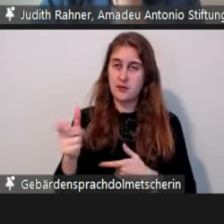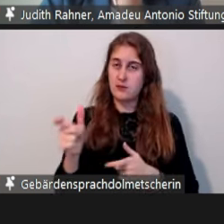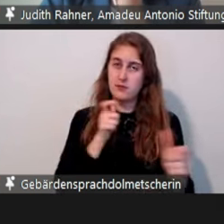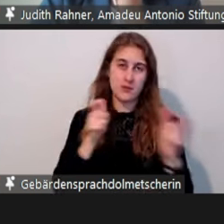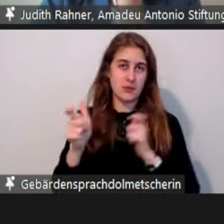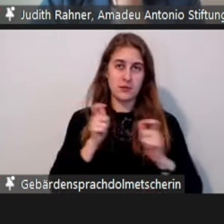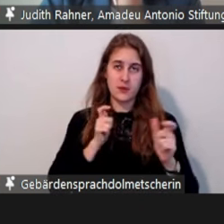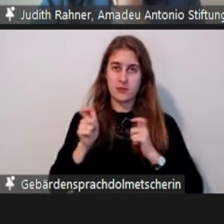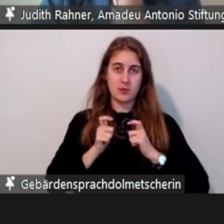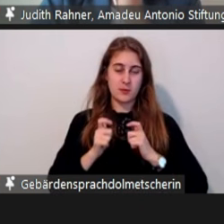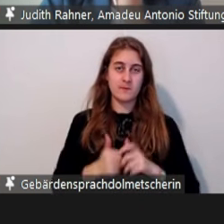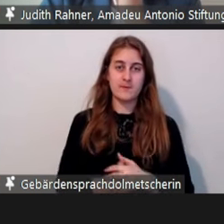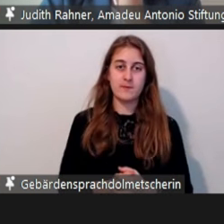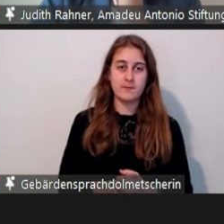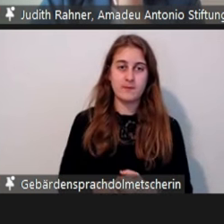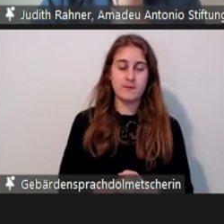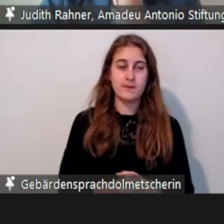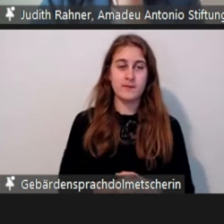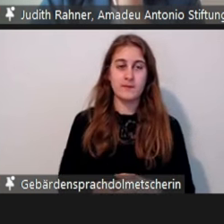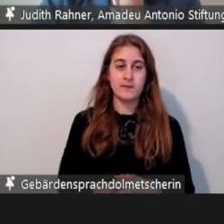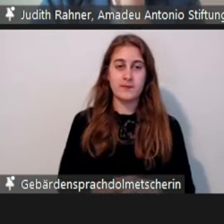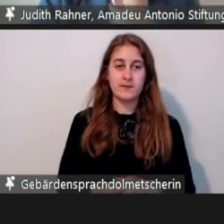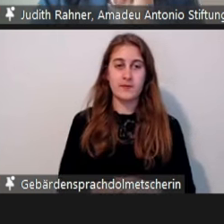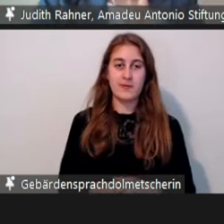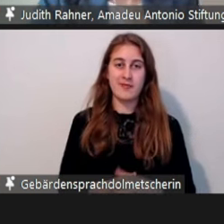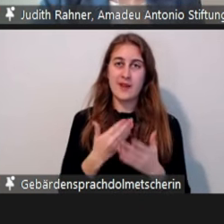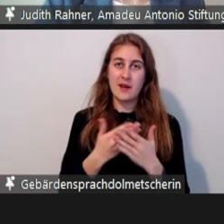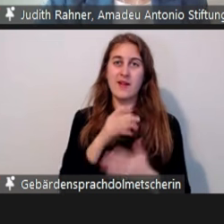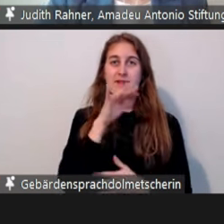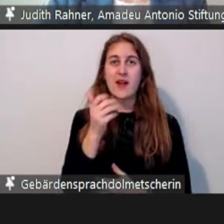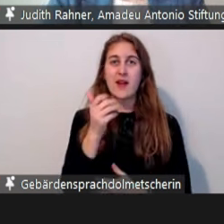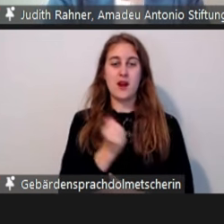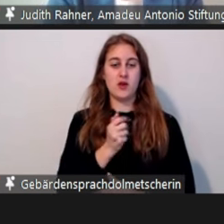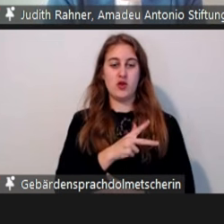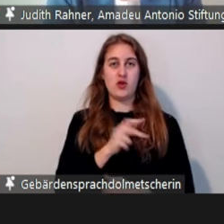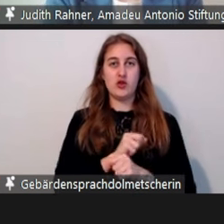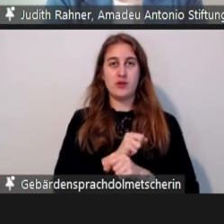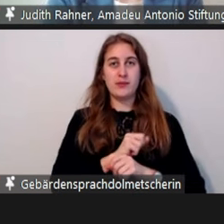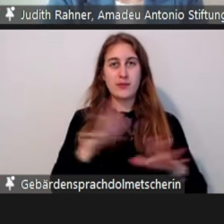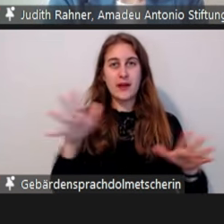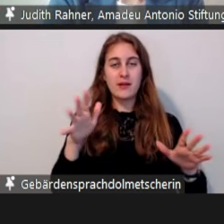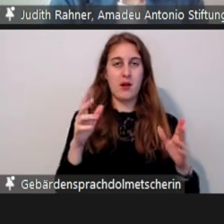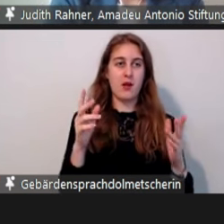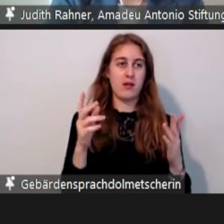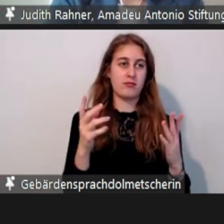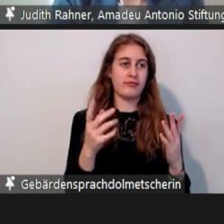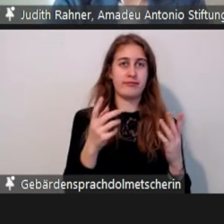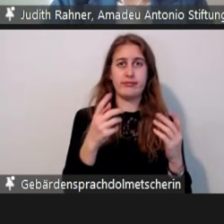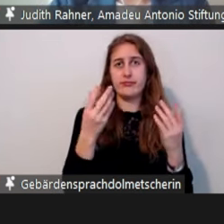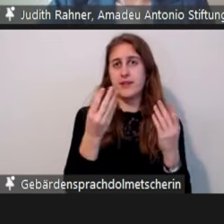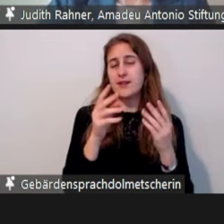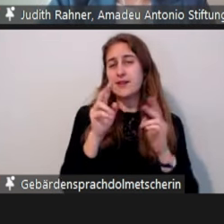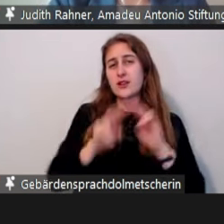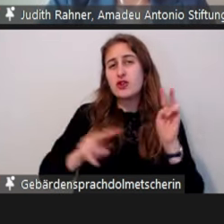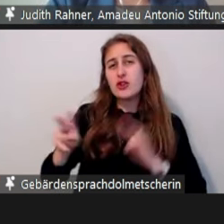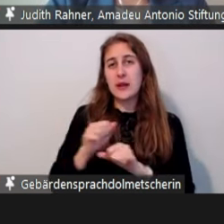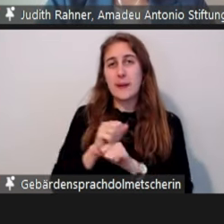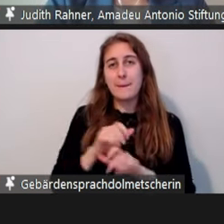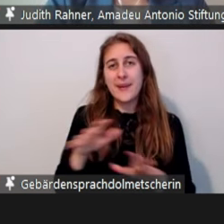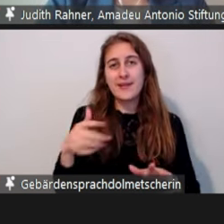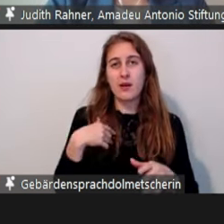Da war große mediale Aufmerksamkeit da und auch in der Diskussion von AkteurInnen